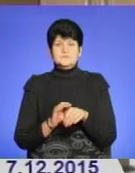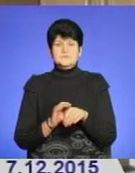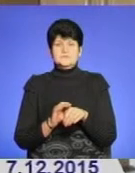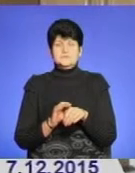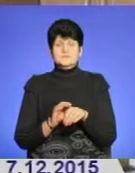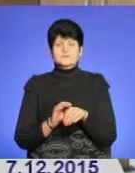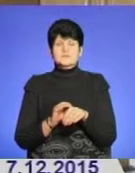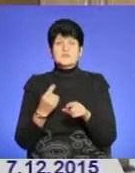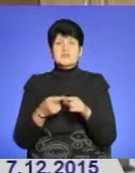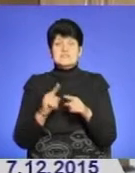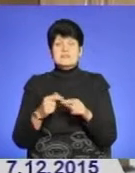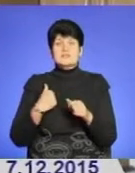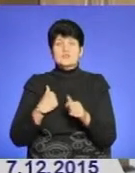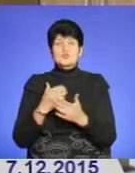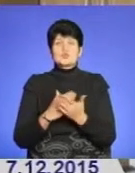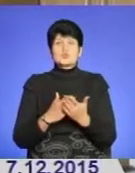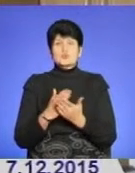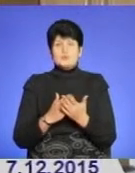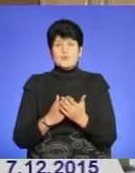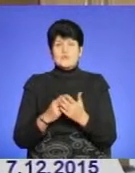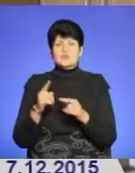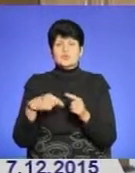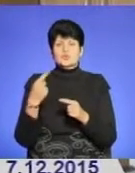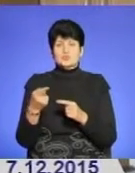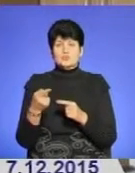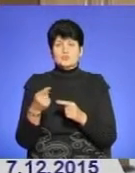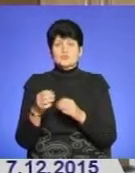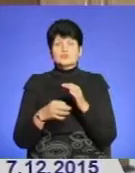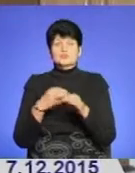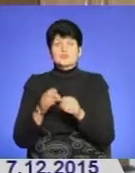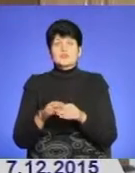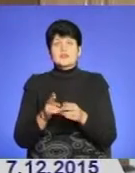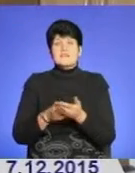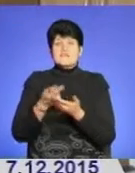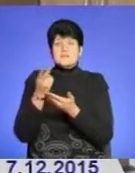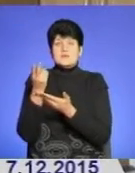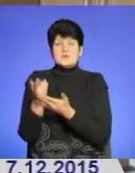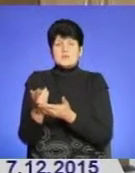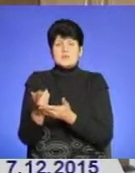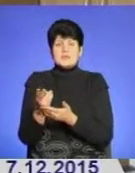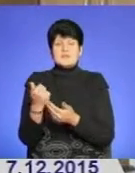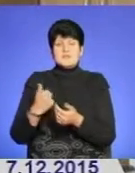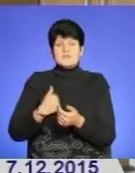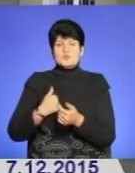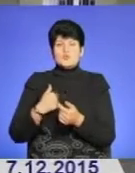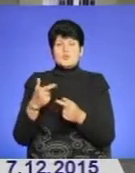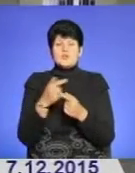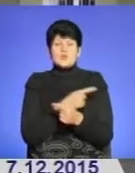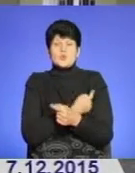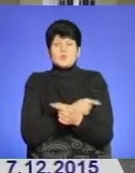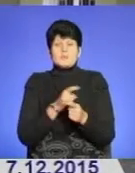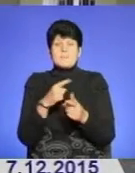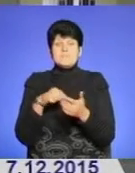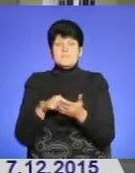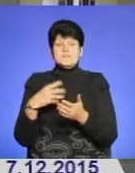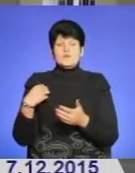Дані військовослужбовці наступної доби були госпіталізовані до воєнного госпіталя в місту Львів. Проведеними